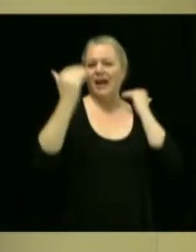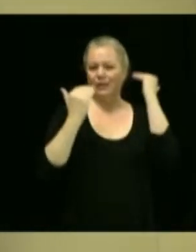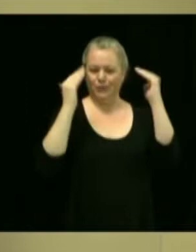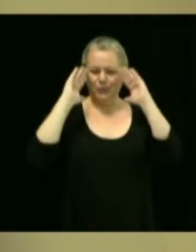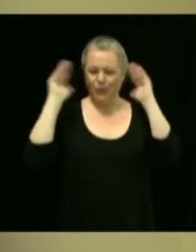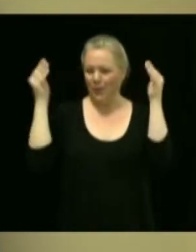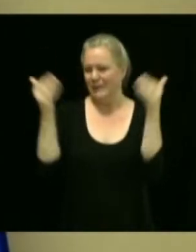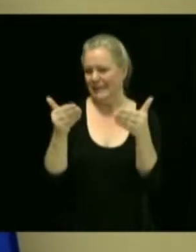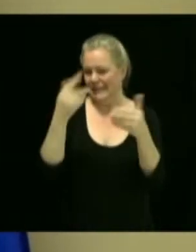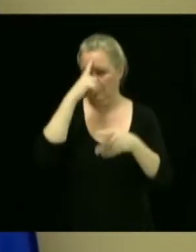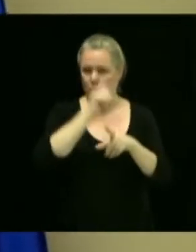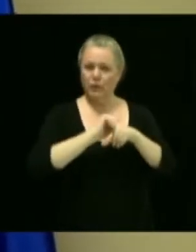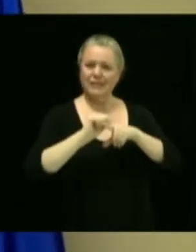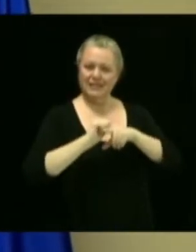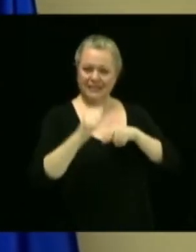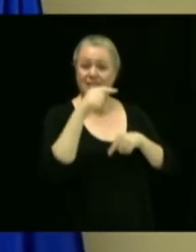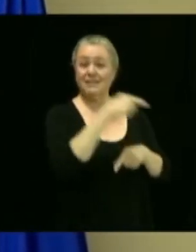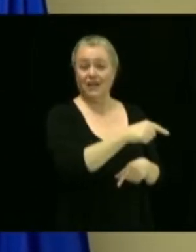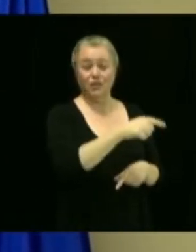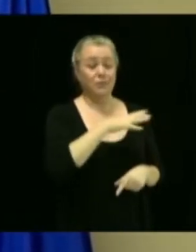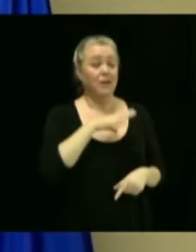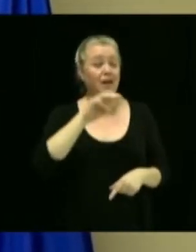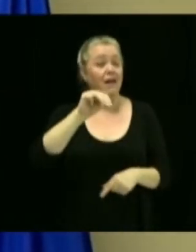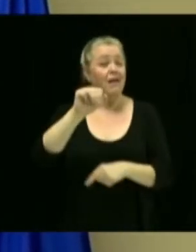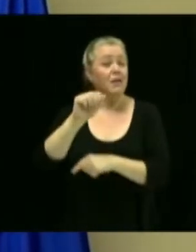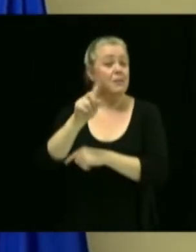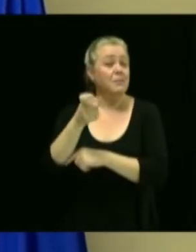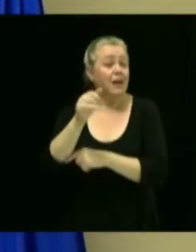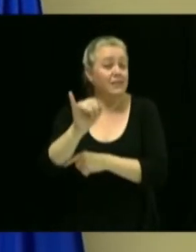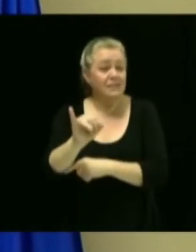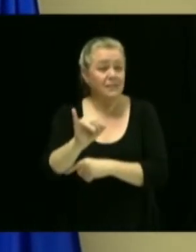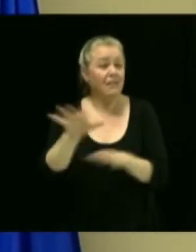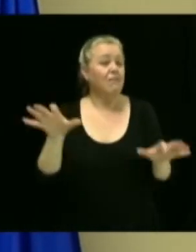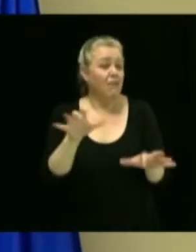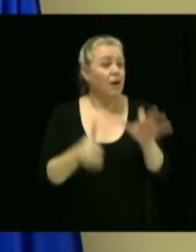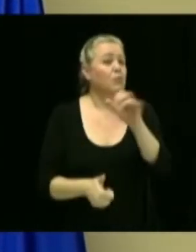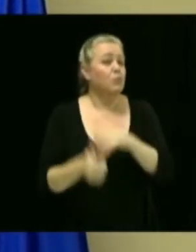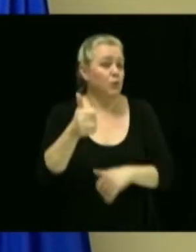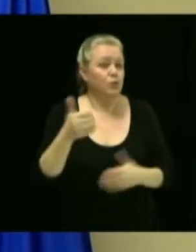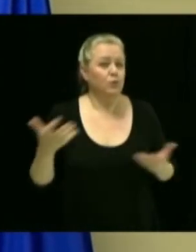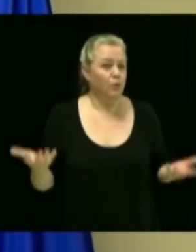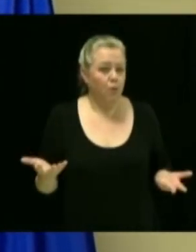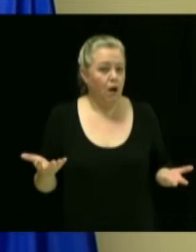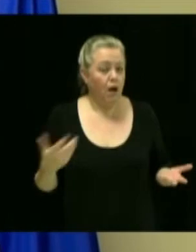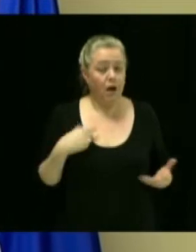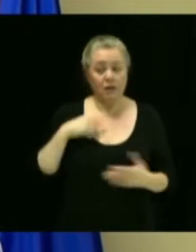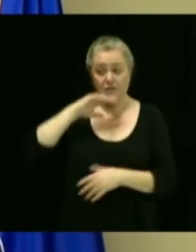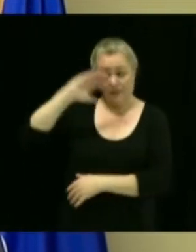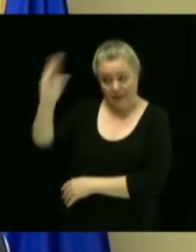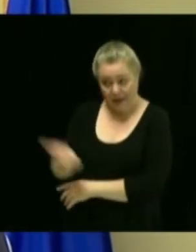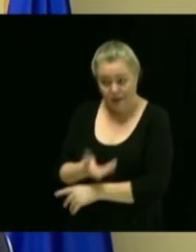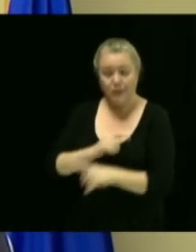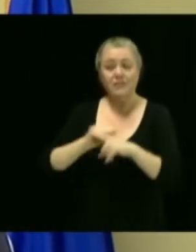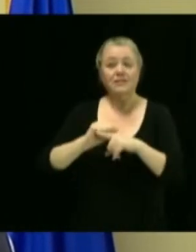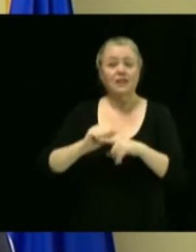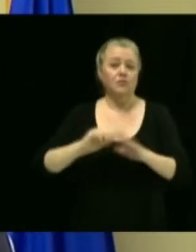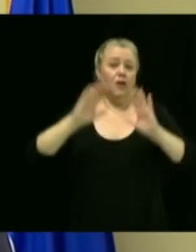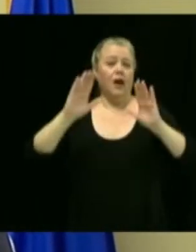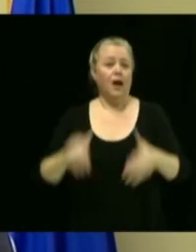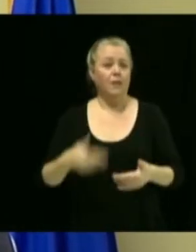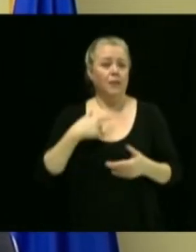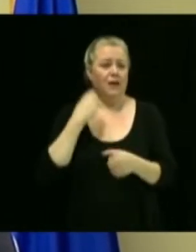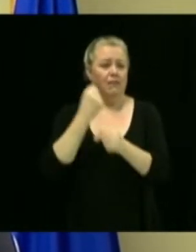plus loin. Ce n'est pas des stages. Ils ont transformé ces deux jeunes en emplois permanents. Et en leur